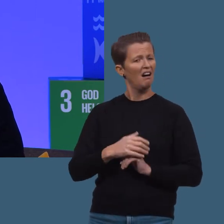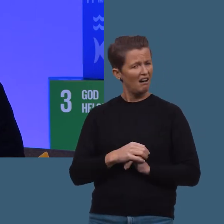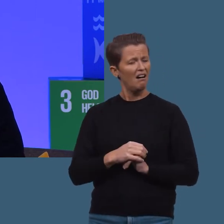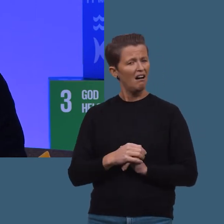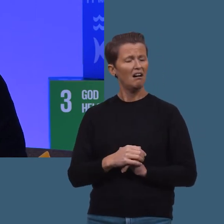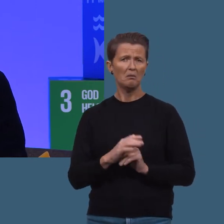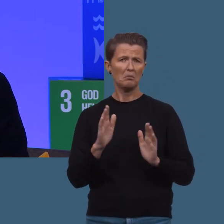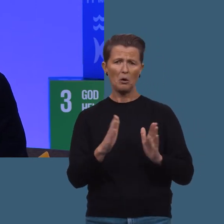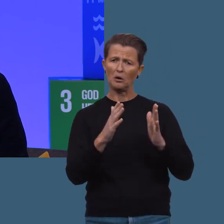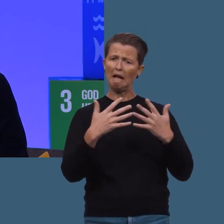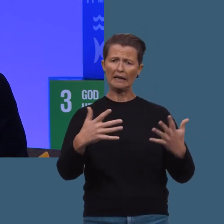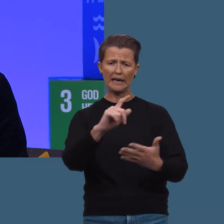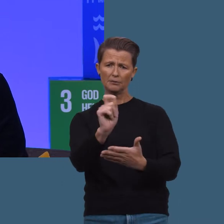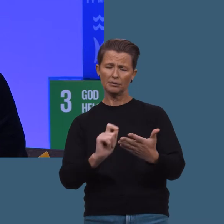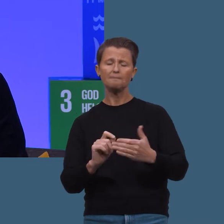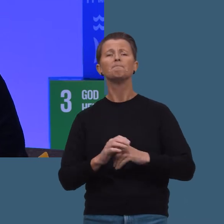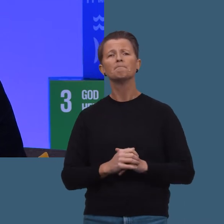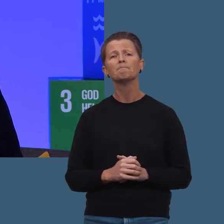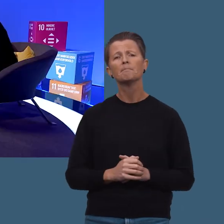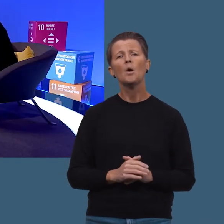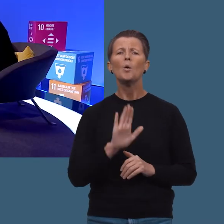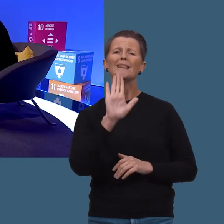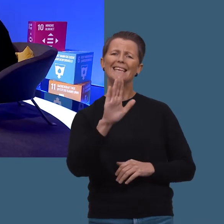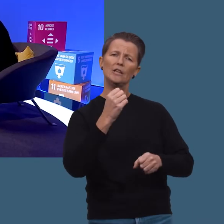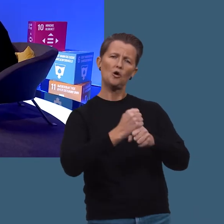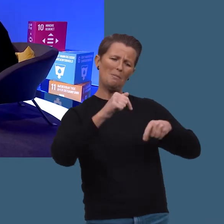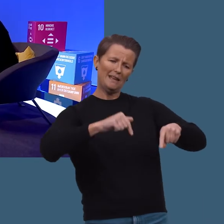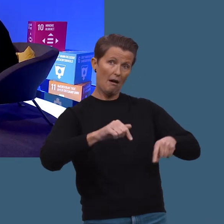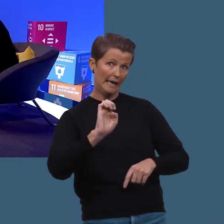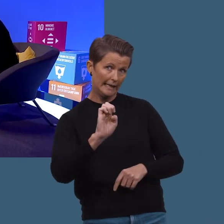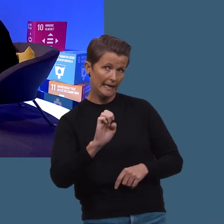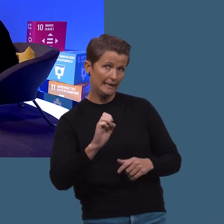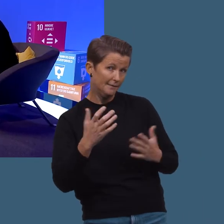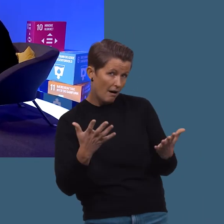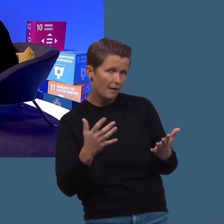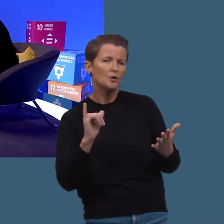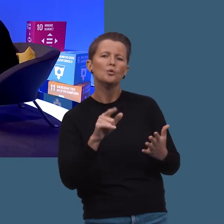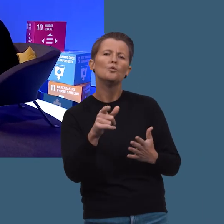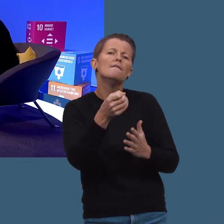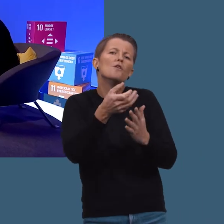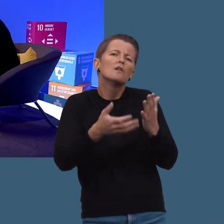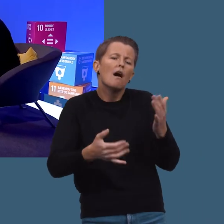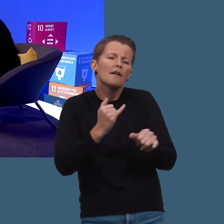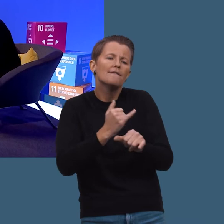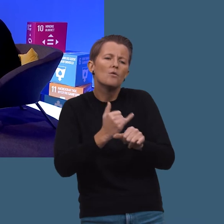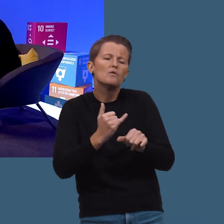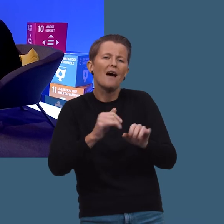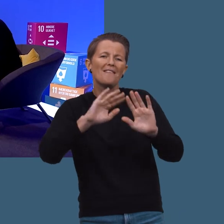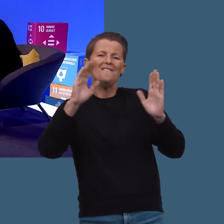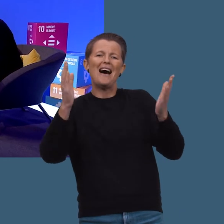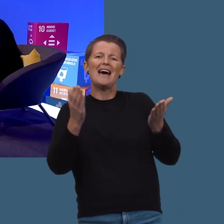Rett og slett. Det tydeligste. Kort og greit. Ja, ja. Men du, Egil, din jobb her i dag er jo å forklare hvordan